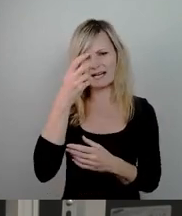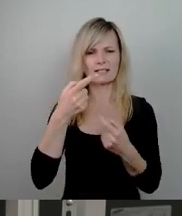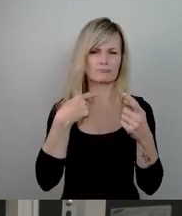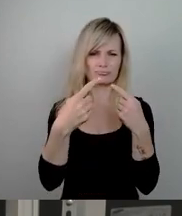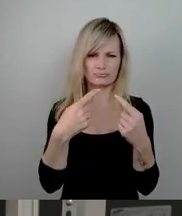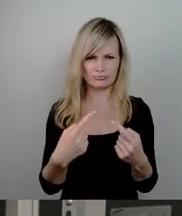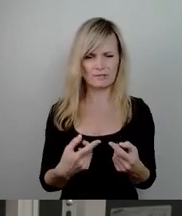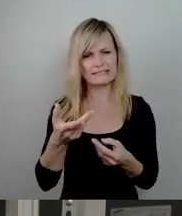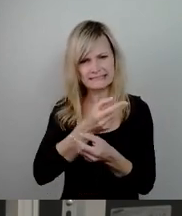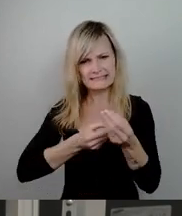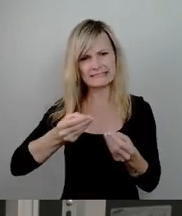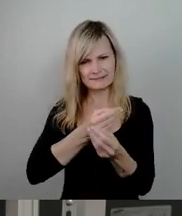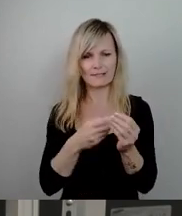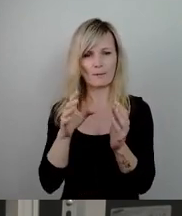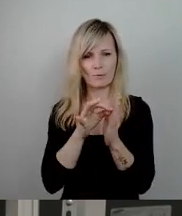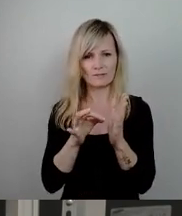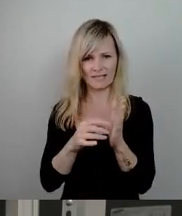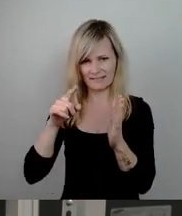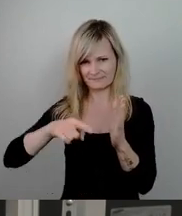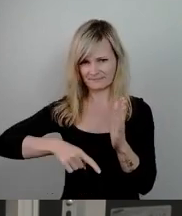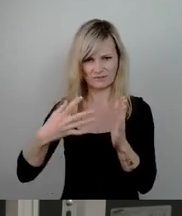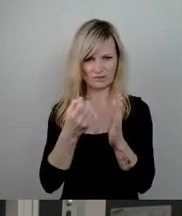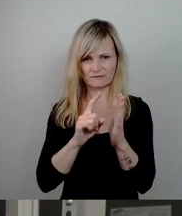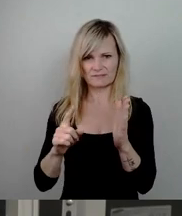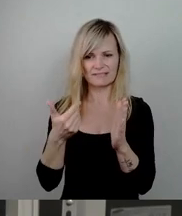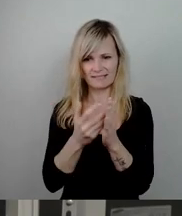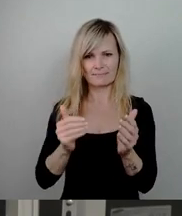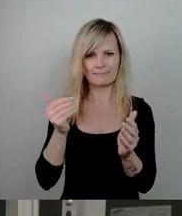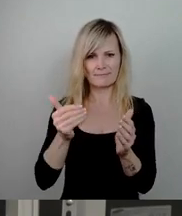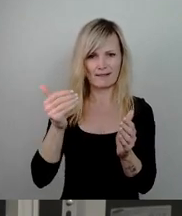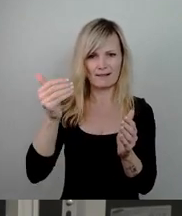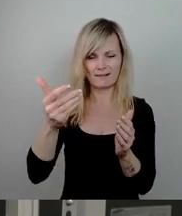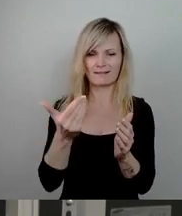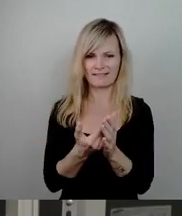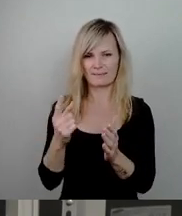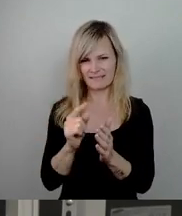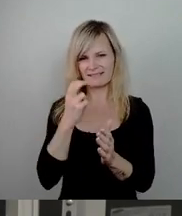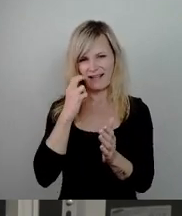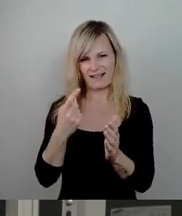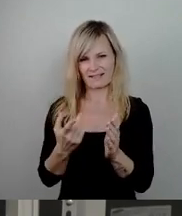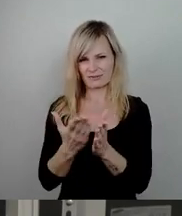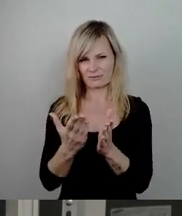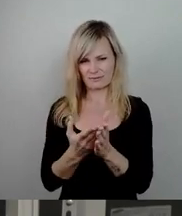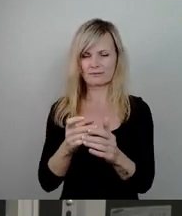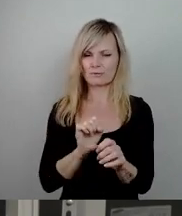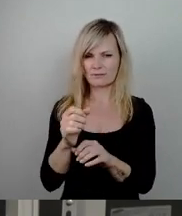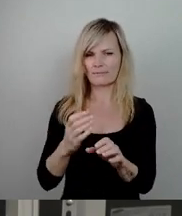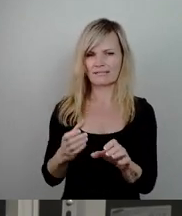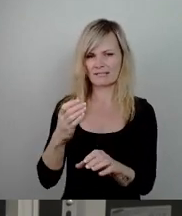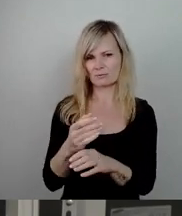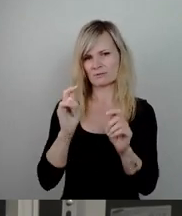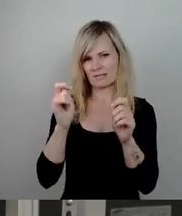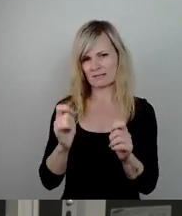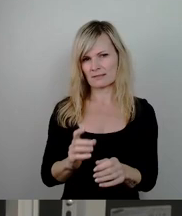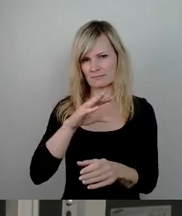das genutzt, die Zwischenzeit, um einen Ersetzungsantrag zu erarbeiten, der sich an den alten Antrag anlehnt, aber ein Punkte, auch ein